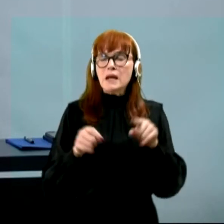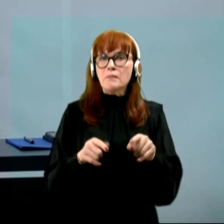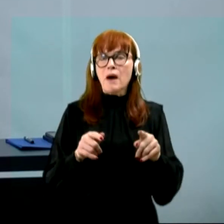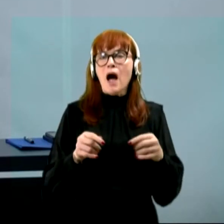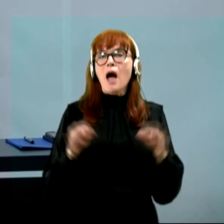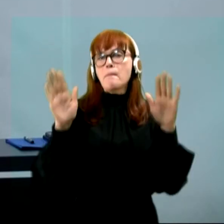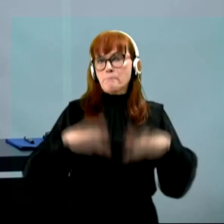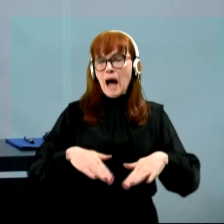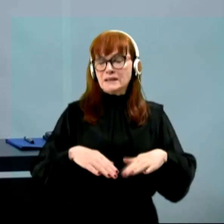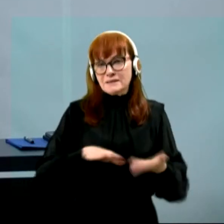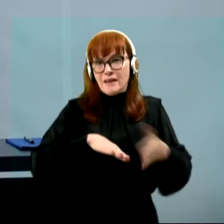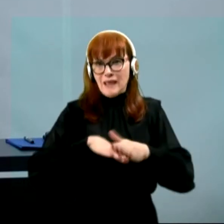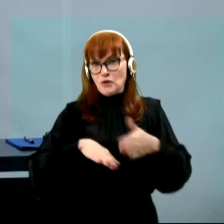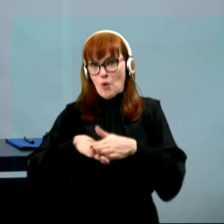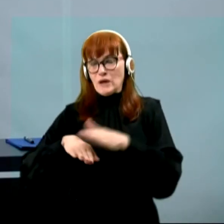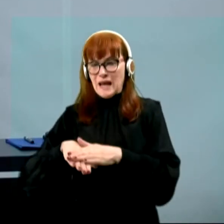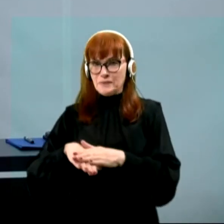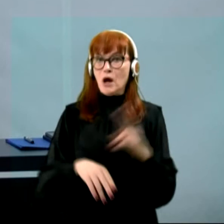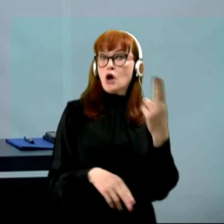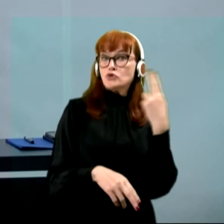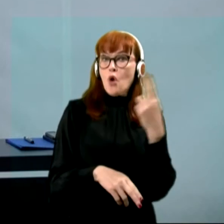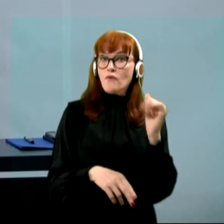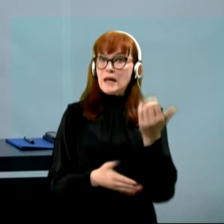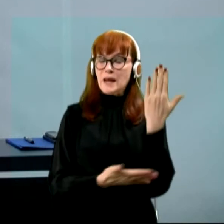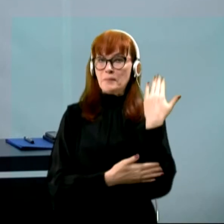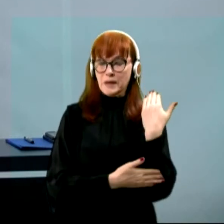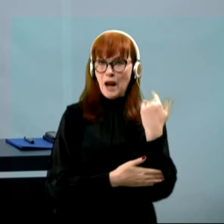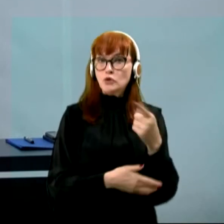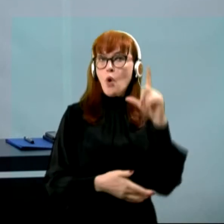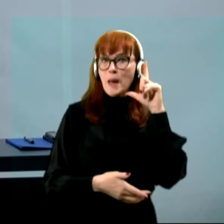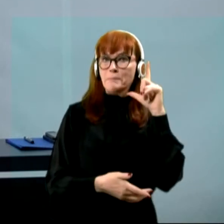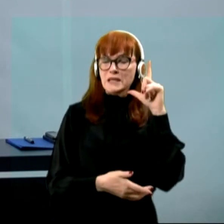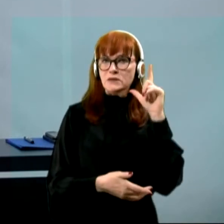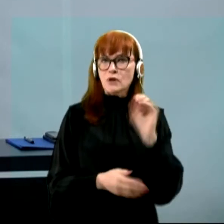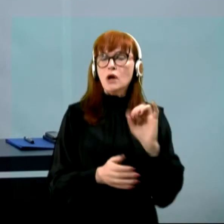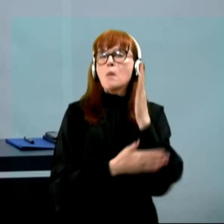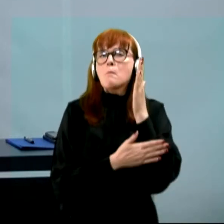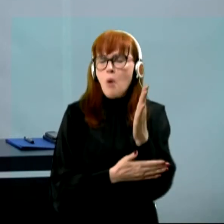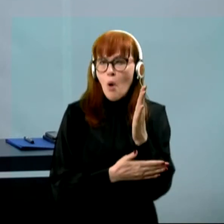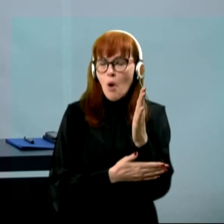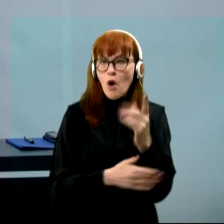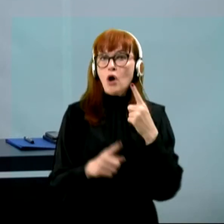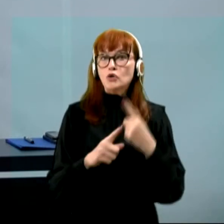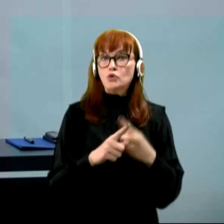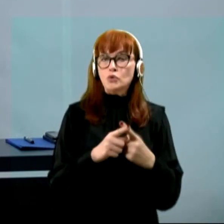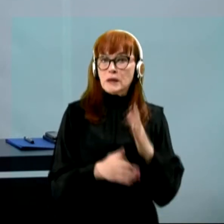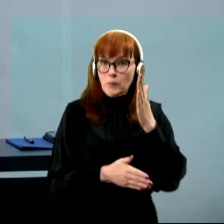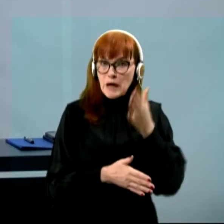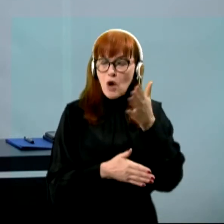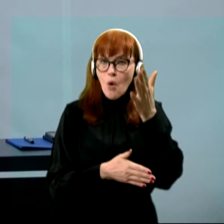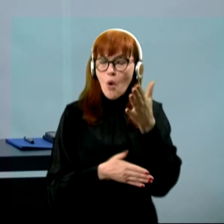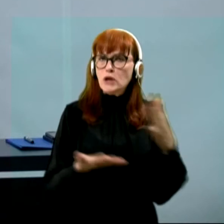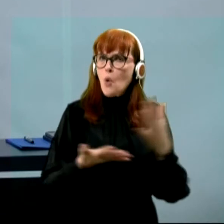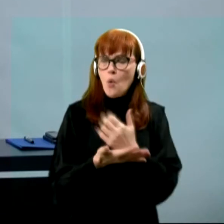nadoknadimo. Slovenija je bila, to je bistveno, in bo tudi v prihodnje